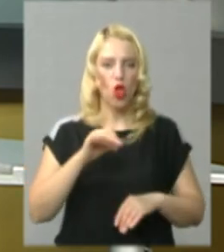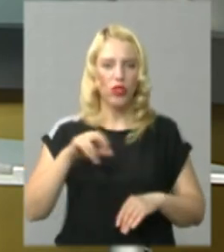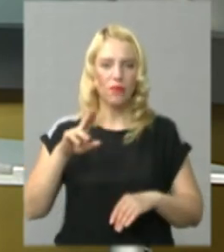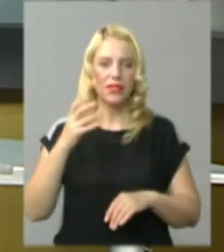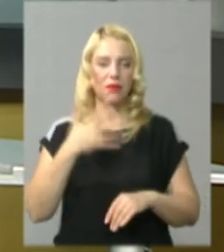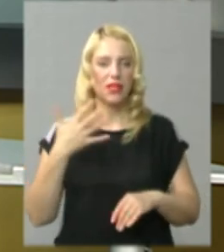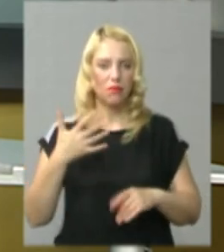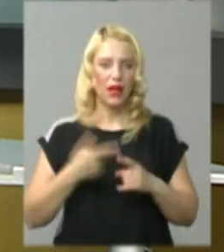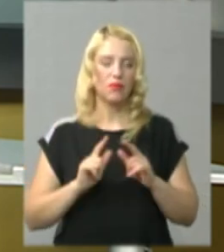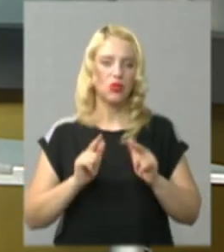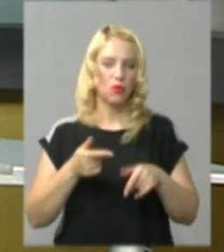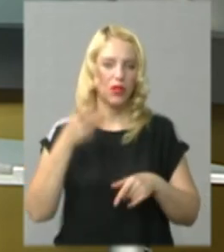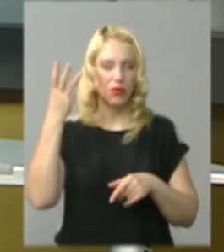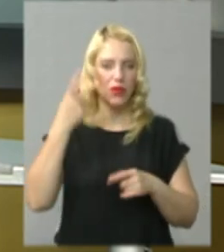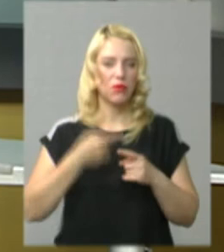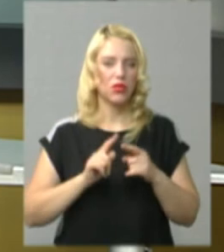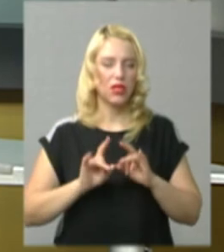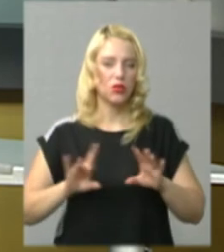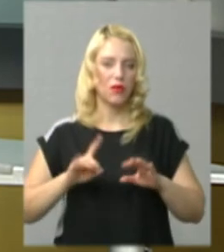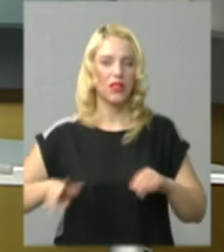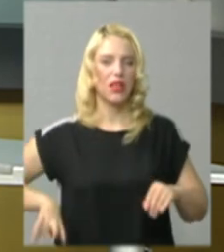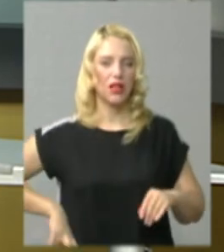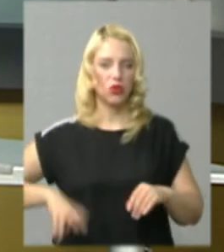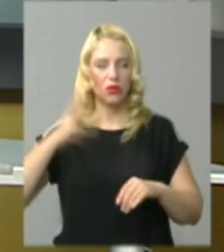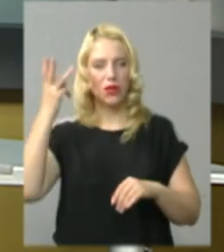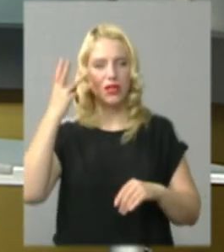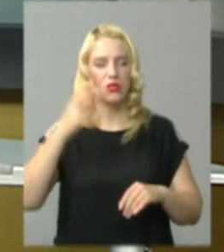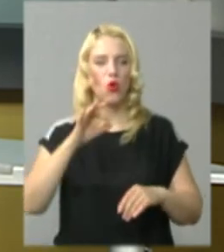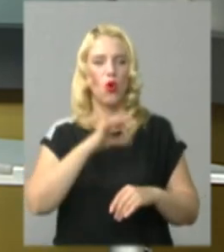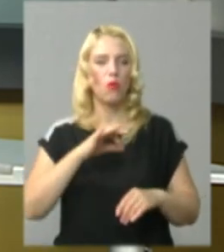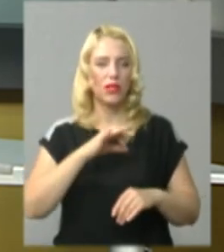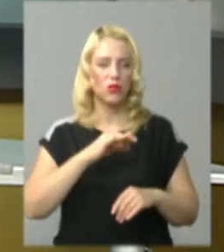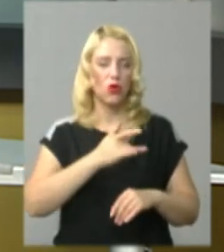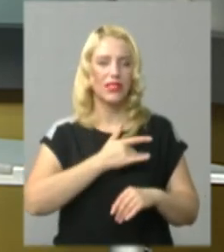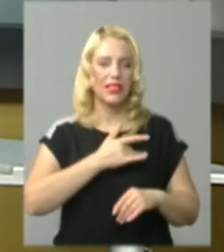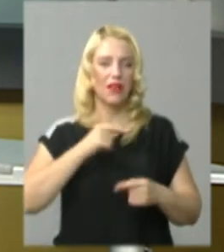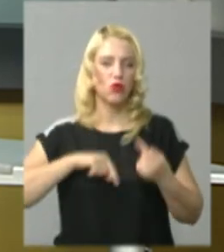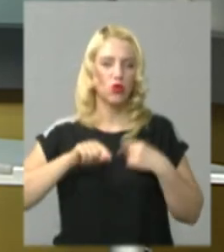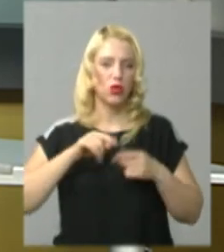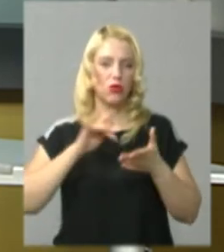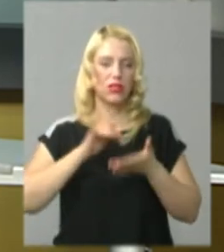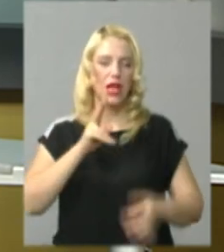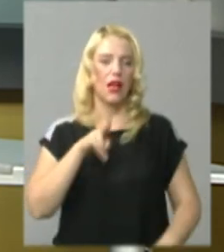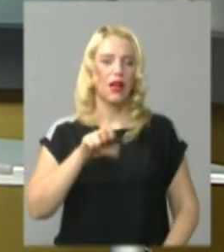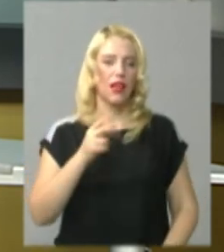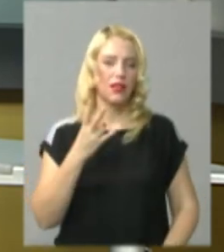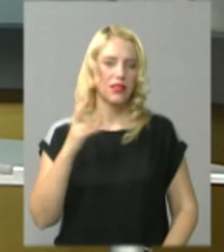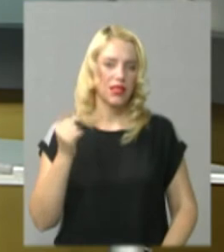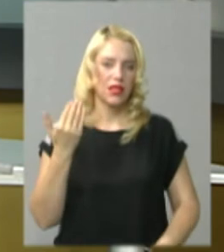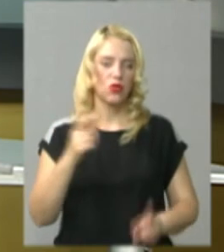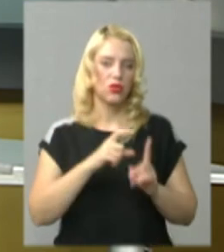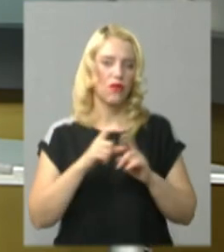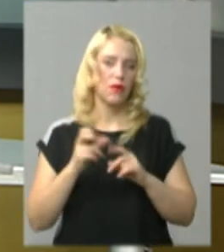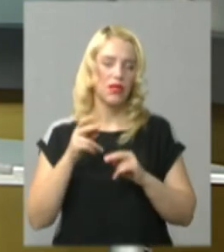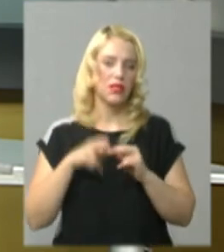Хмельницькому. Про це кореспондентам Суспільного розповів директор Хмельницького обласного серцево-судинного центру Андрій Кланца. За його словами, на